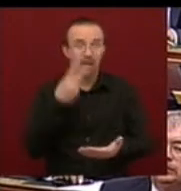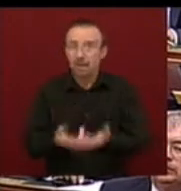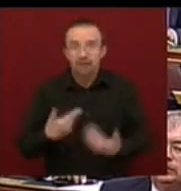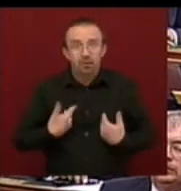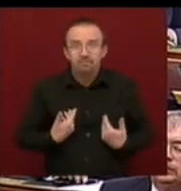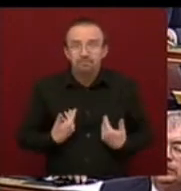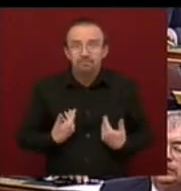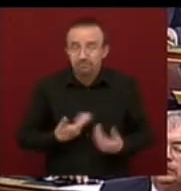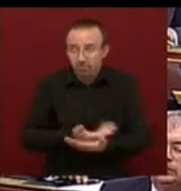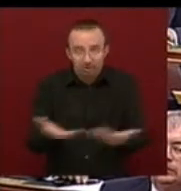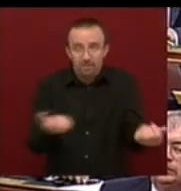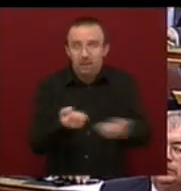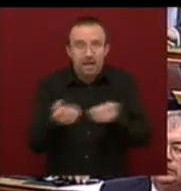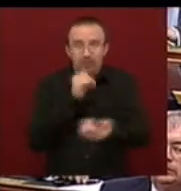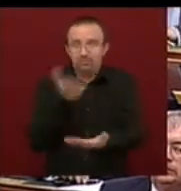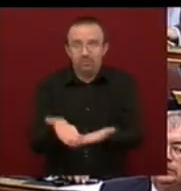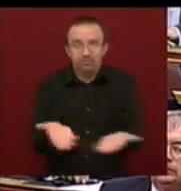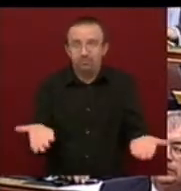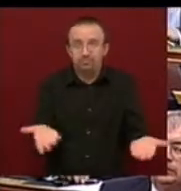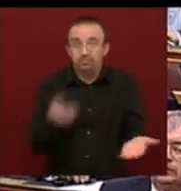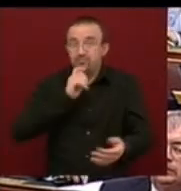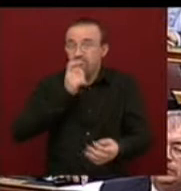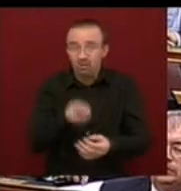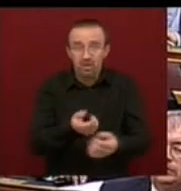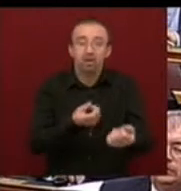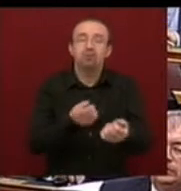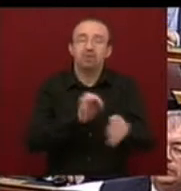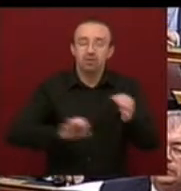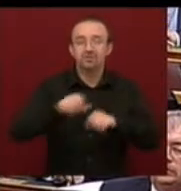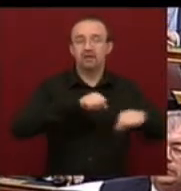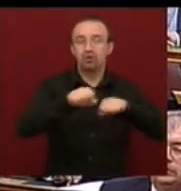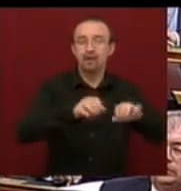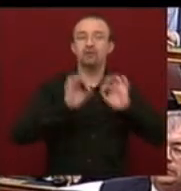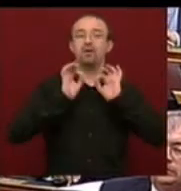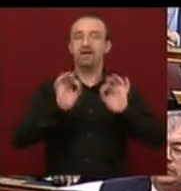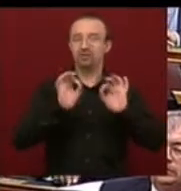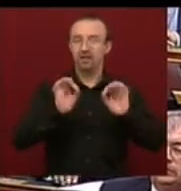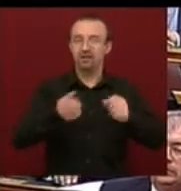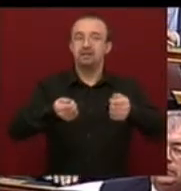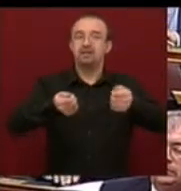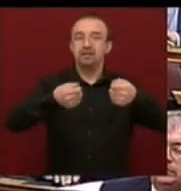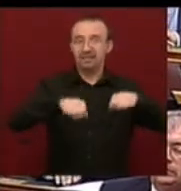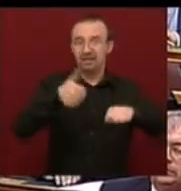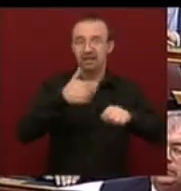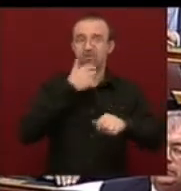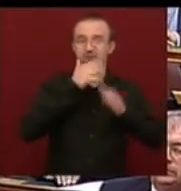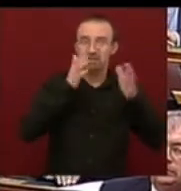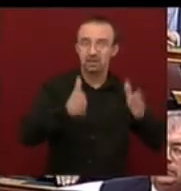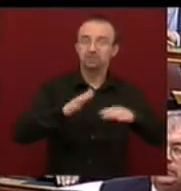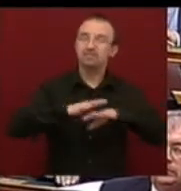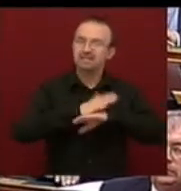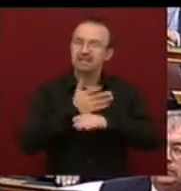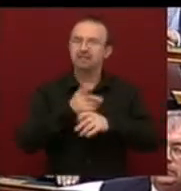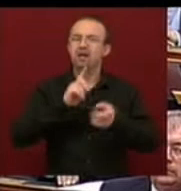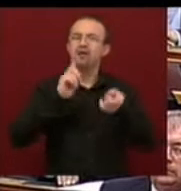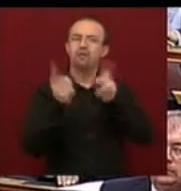magunk előtt semmilyen megállapodást. Magyarország kormánya helyesen lezárva egy korszakot, érzékelve, hogy